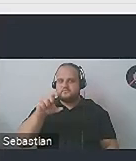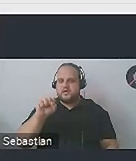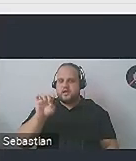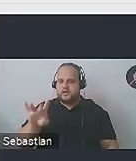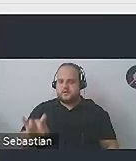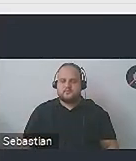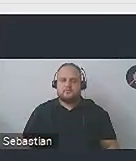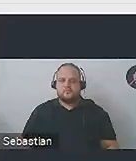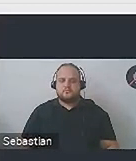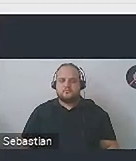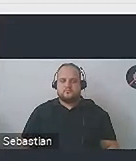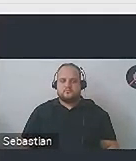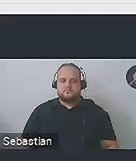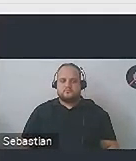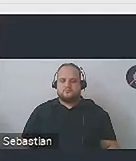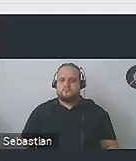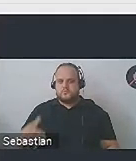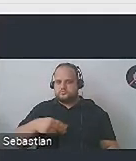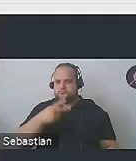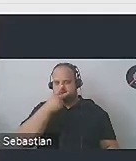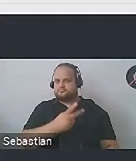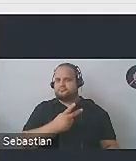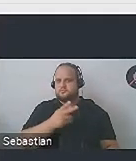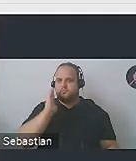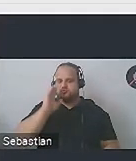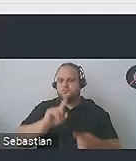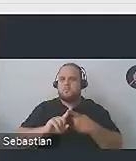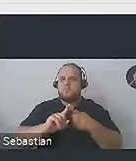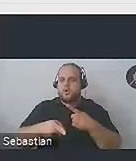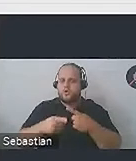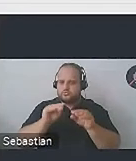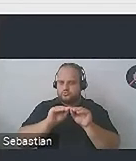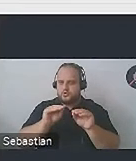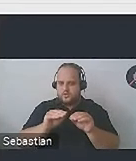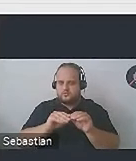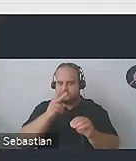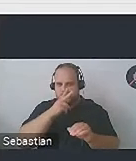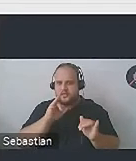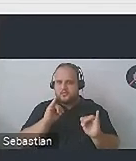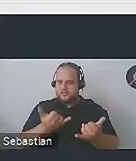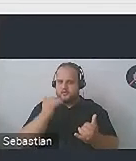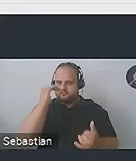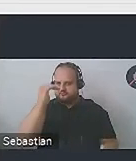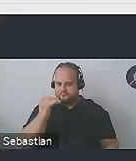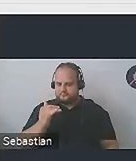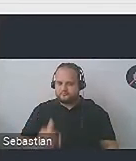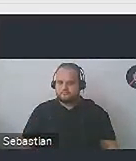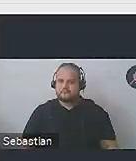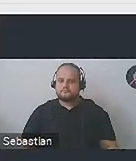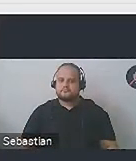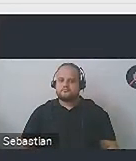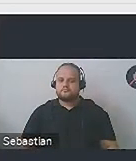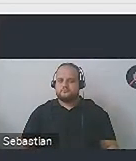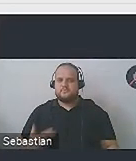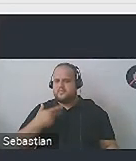żebyście Państwo mogli sobie zerknąć na tą prezentację później po szkoleniu i widzieć jakiego rodzaju tam są kryteria. Nie będziemy ich